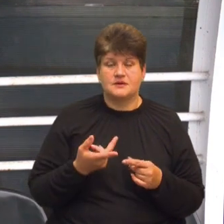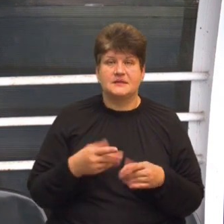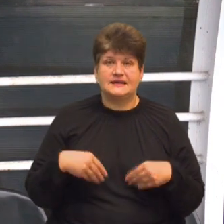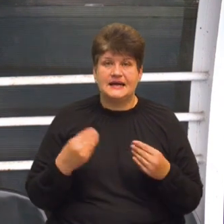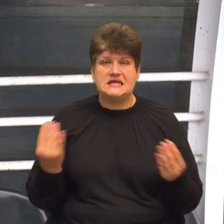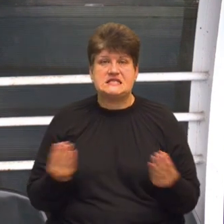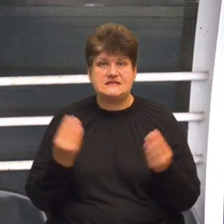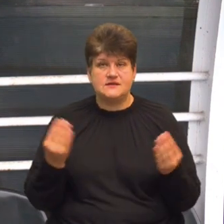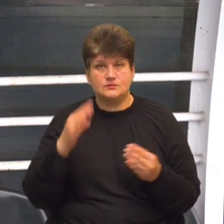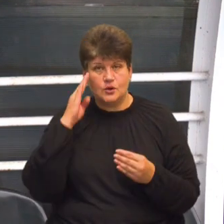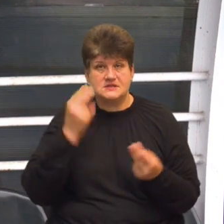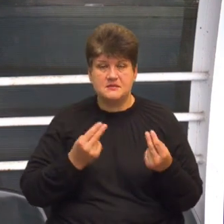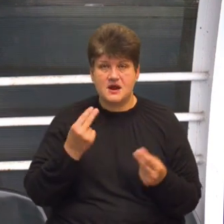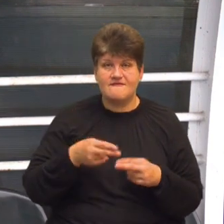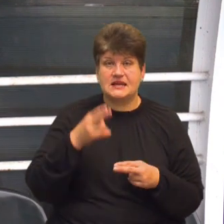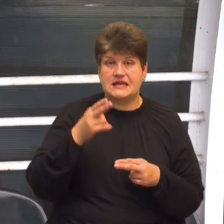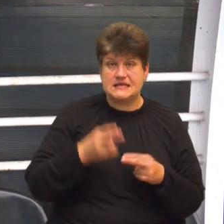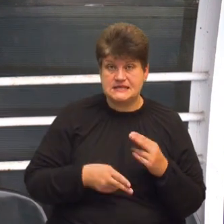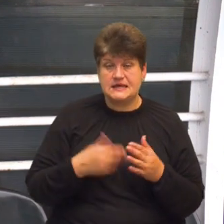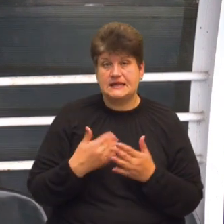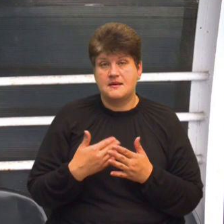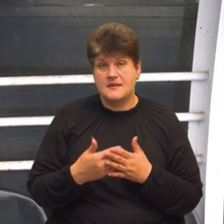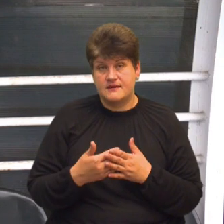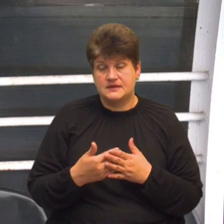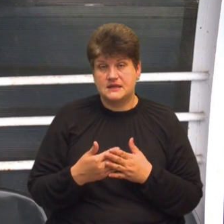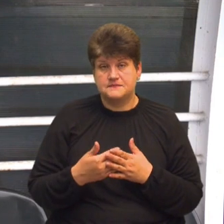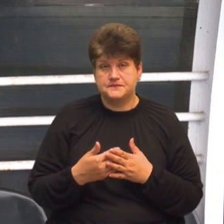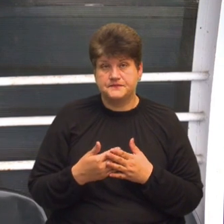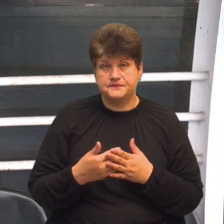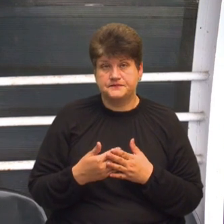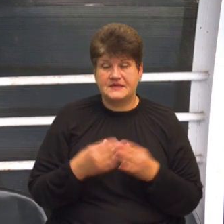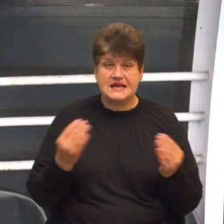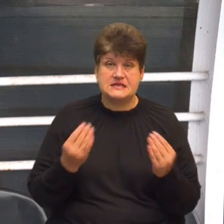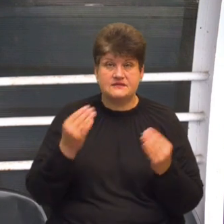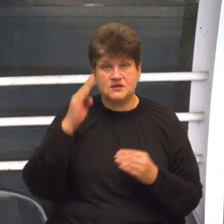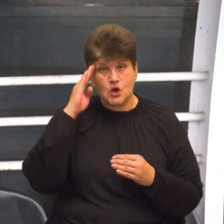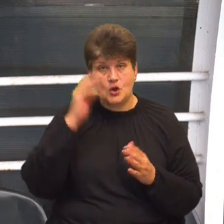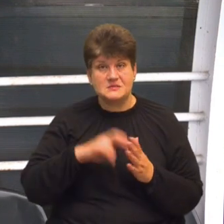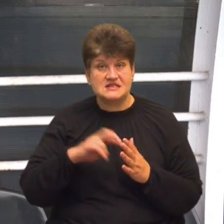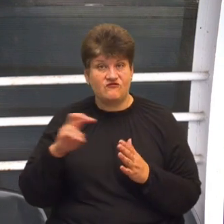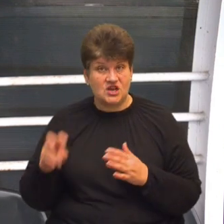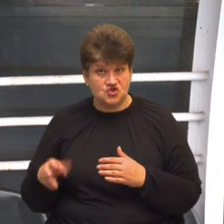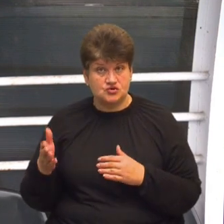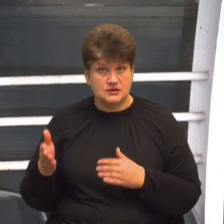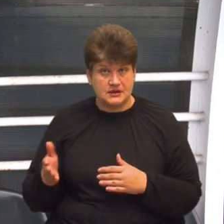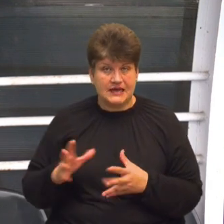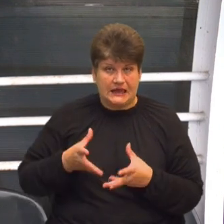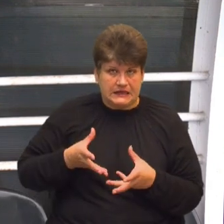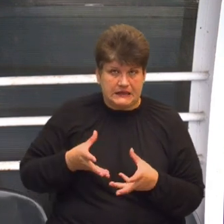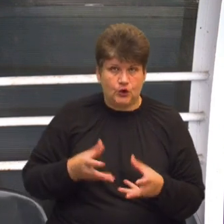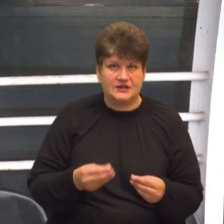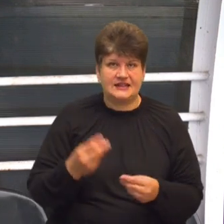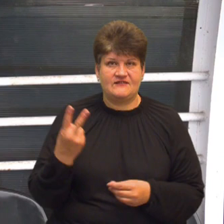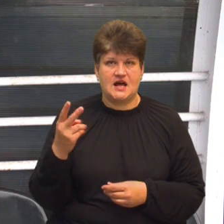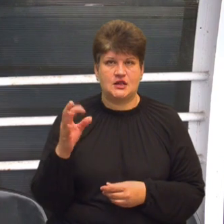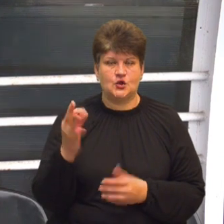хлопцям погорати, і десь в кінці, напевно, що свіжі хлопці вийшли, десь дотиснули, виграли 2-0,